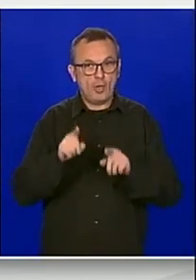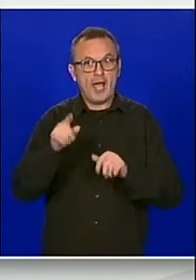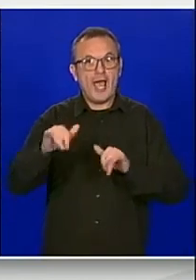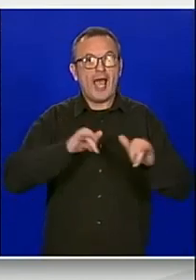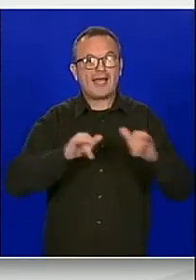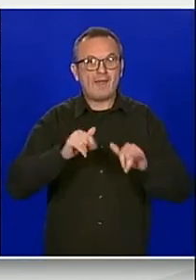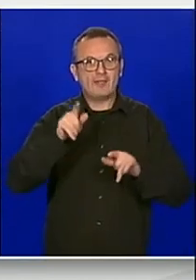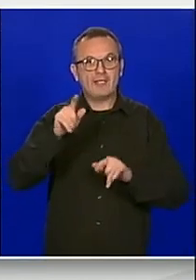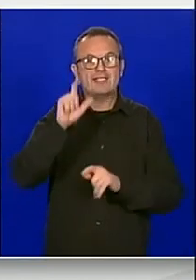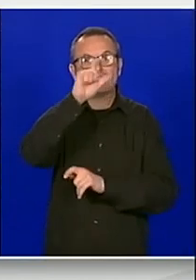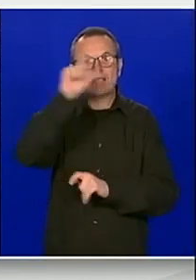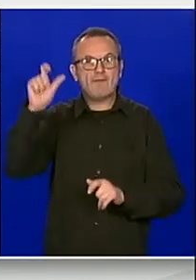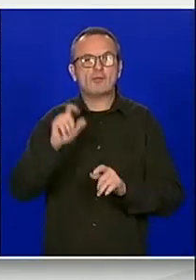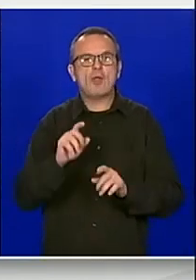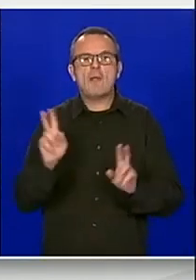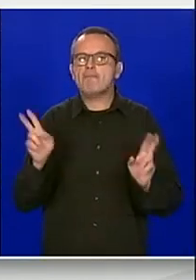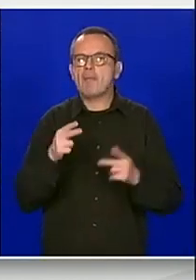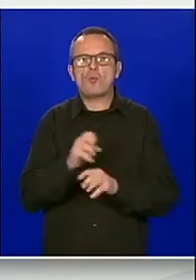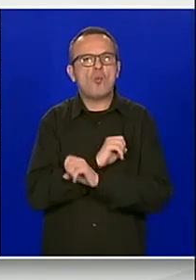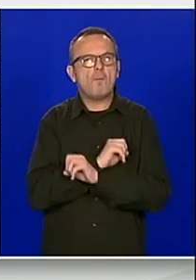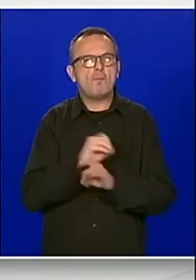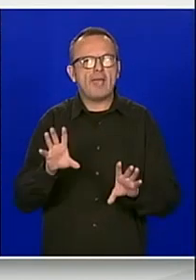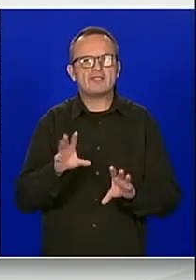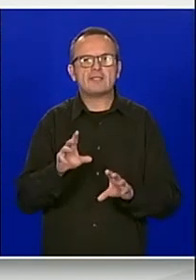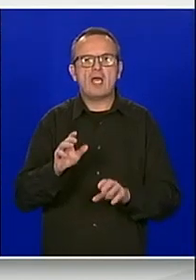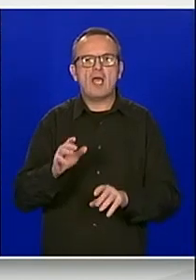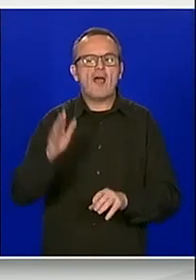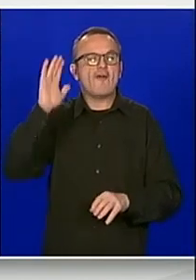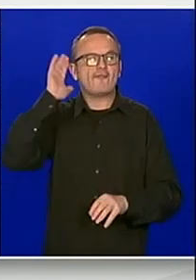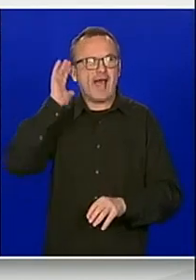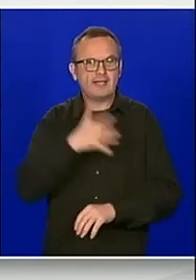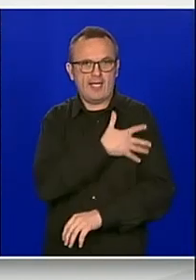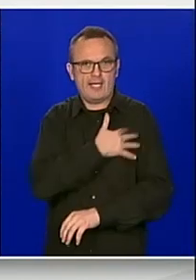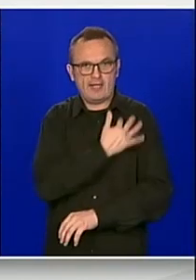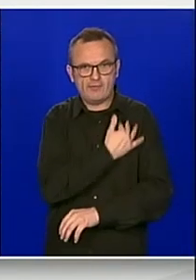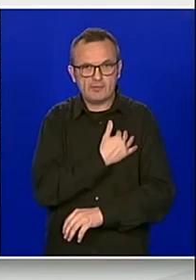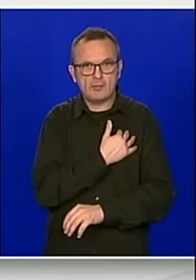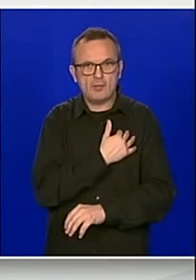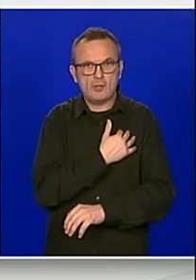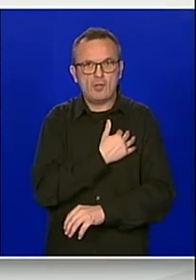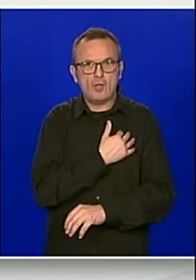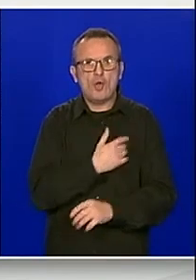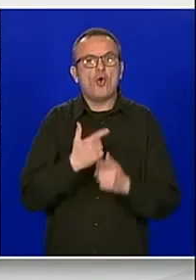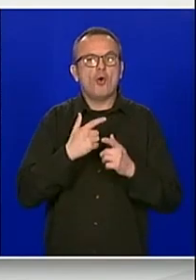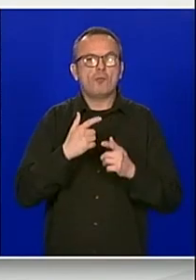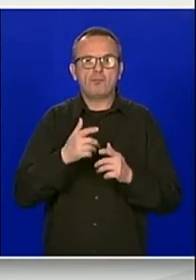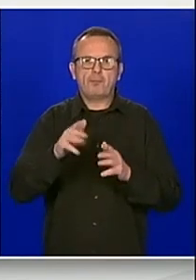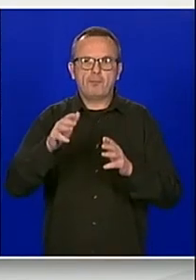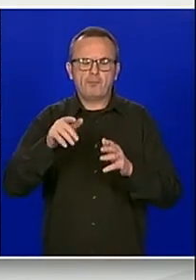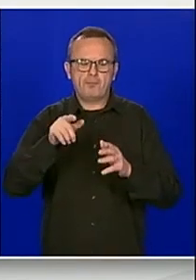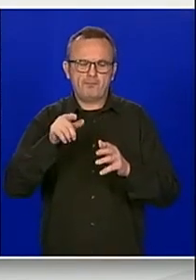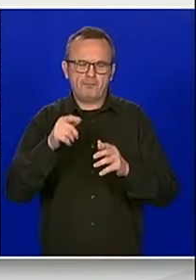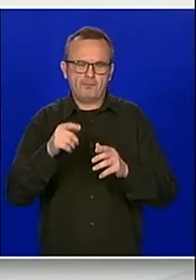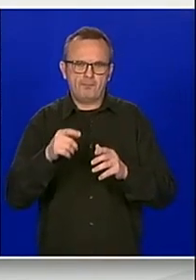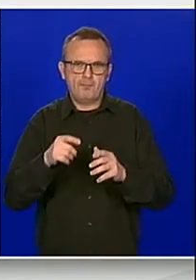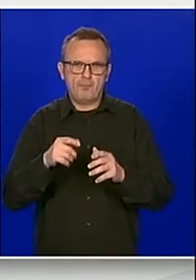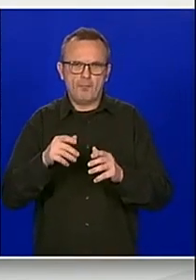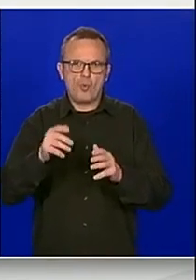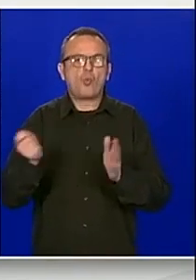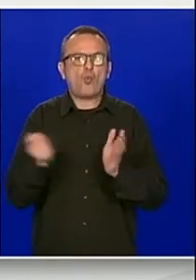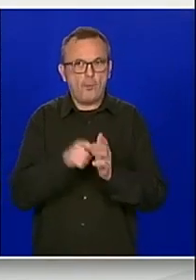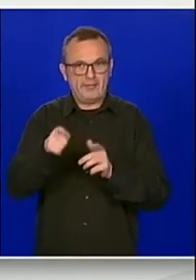zavoda ne može bez prethodne suglasnosti upravnog vijeća i vlade Republike Hrvatske poduzimati pravne poslove čija je vrijednost veća od 5 milijuna kuna,